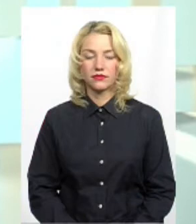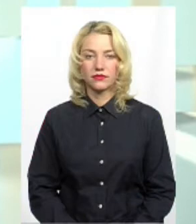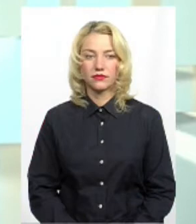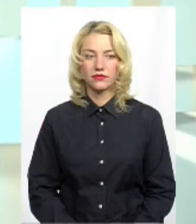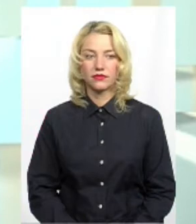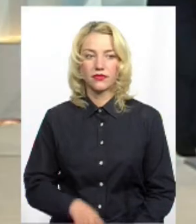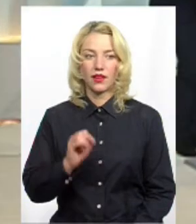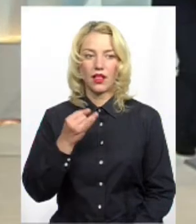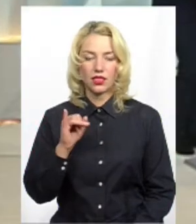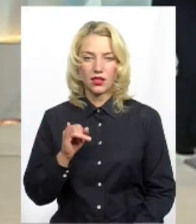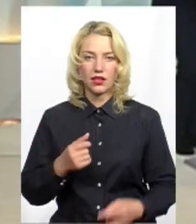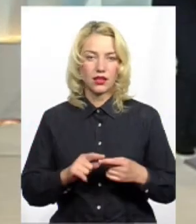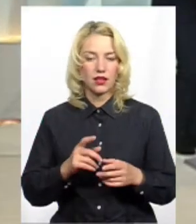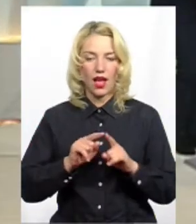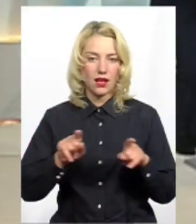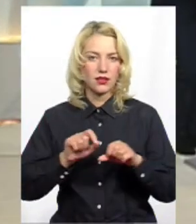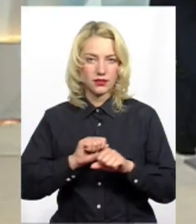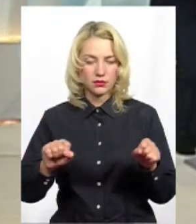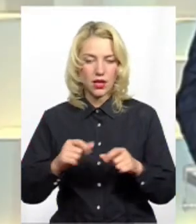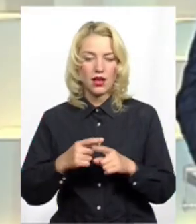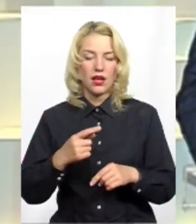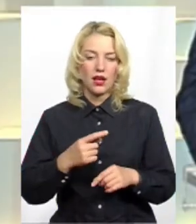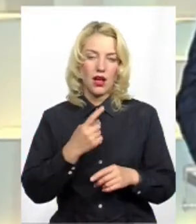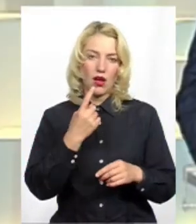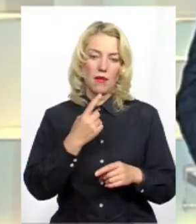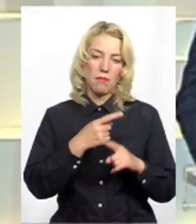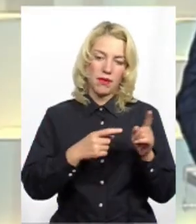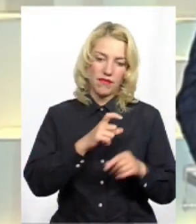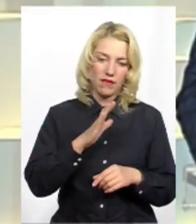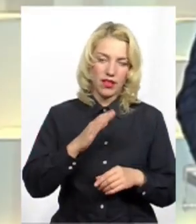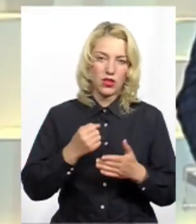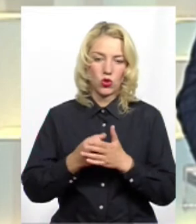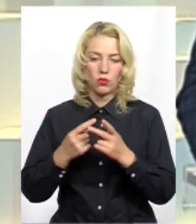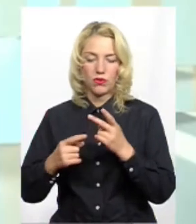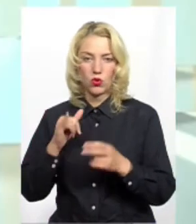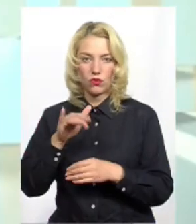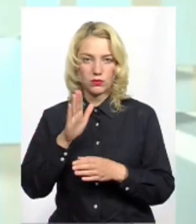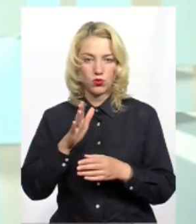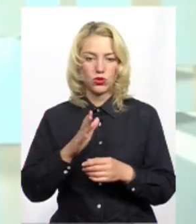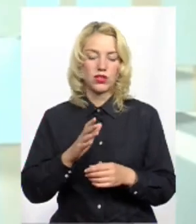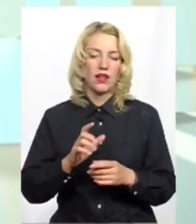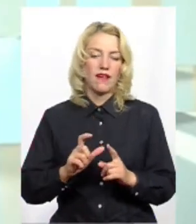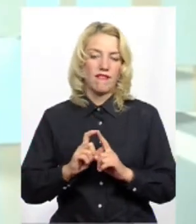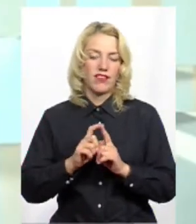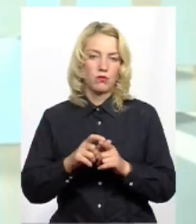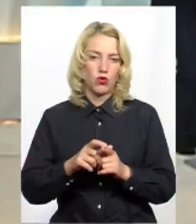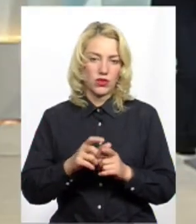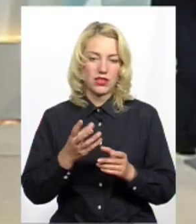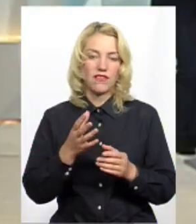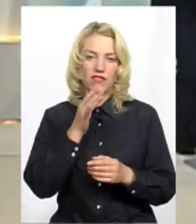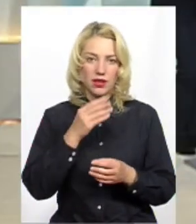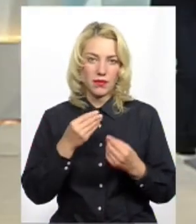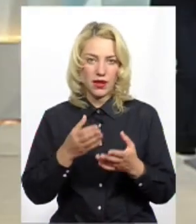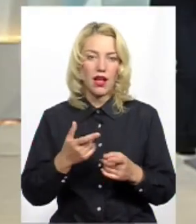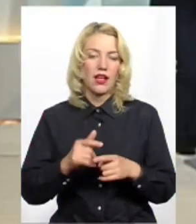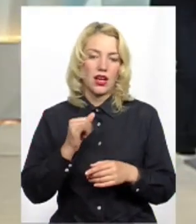Пане Андрію, не вдаємося до агітації. Від пів хвилини до півтори у вас буде для відповідей на питання. А зараз маєте хвилинку для презентації